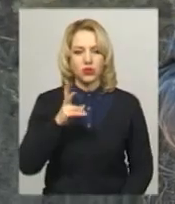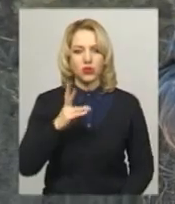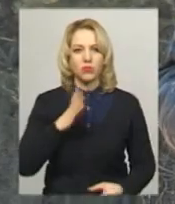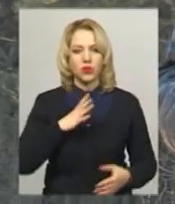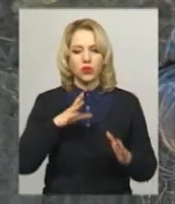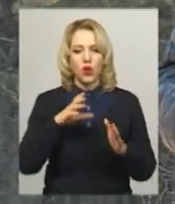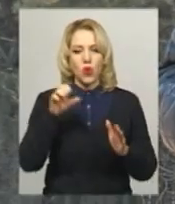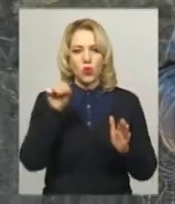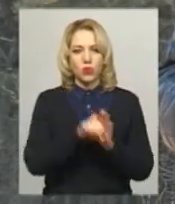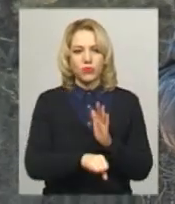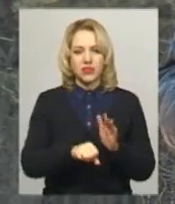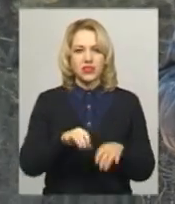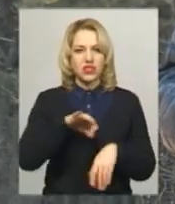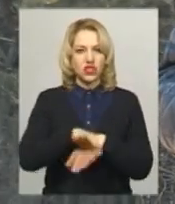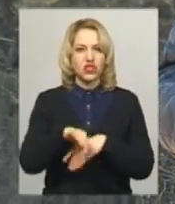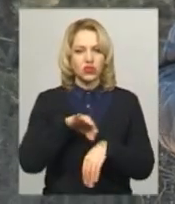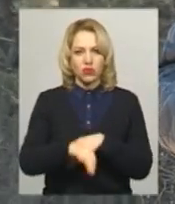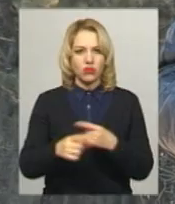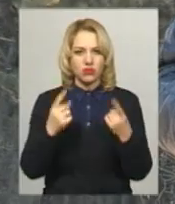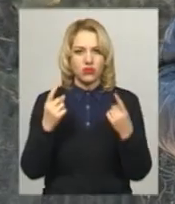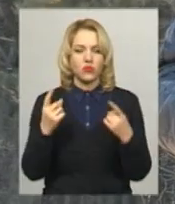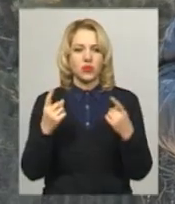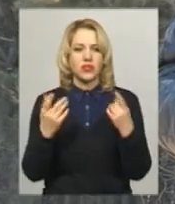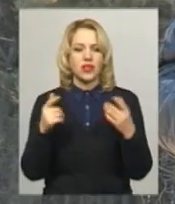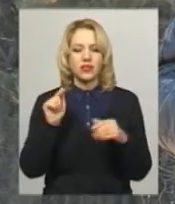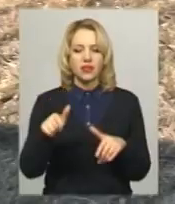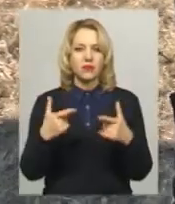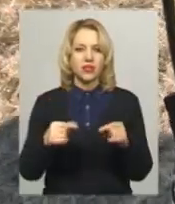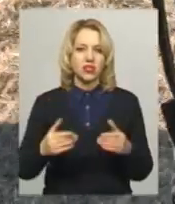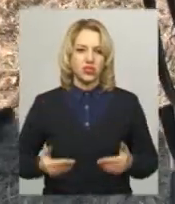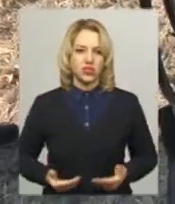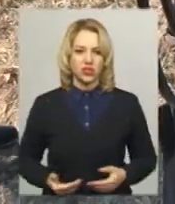були з жорсткою там, де жили вони».